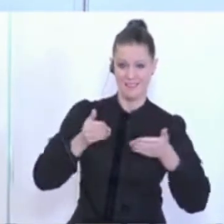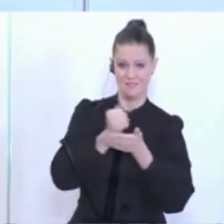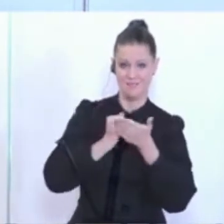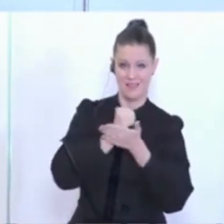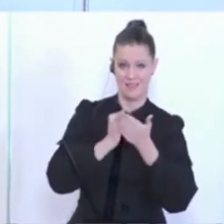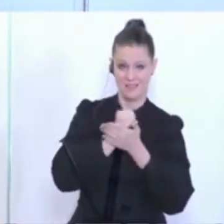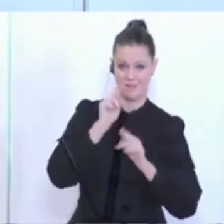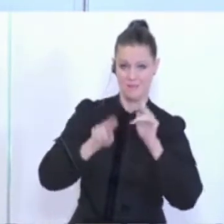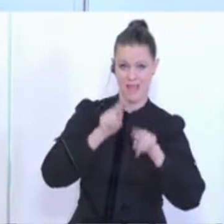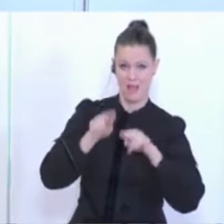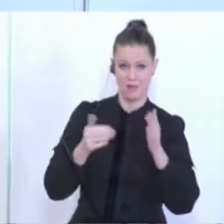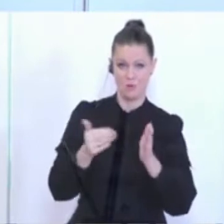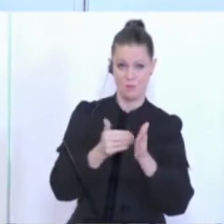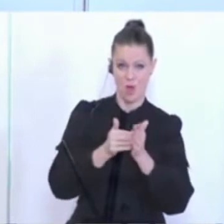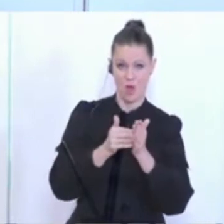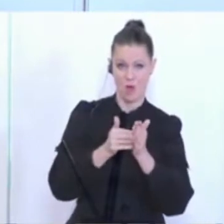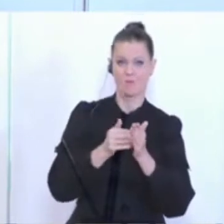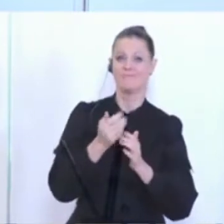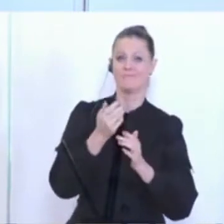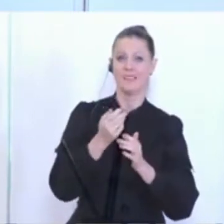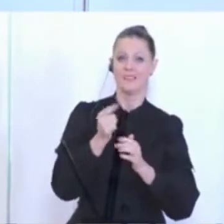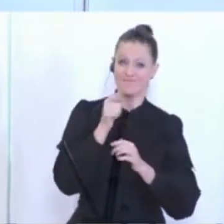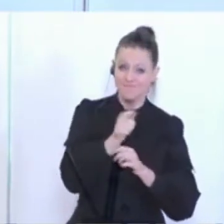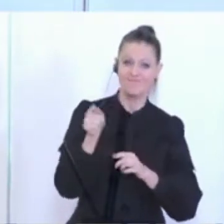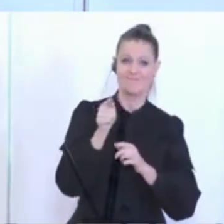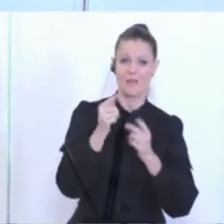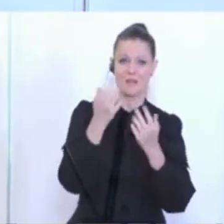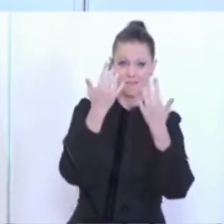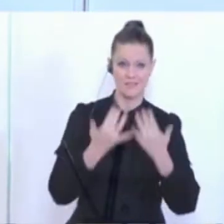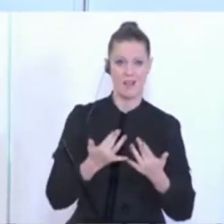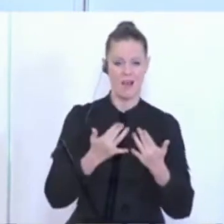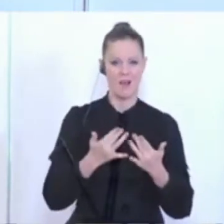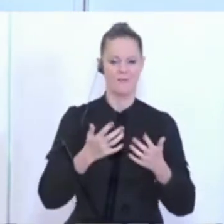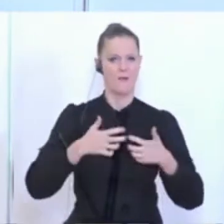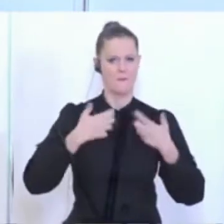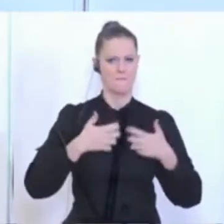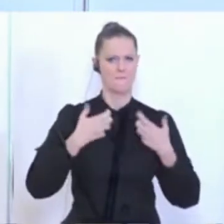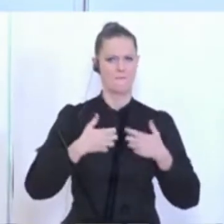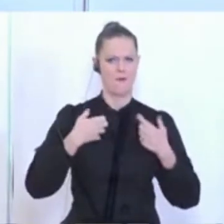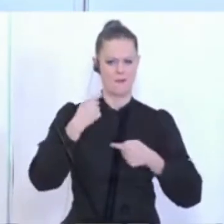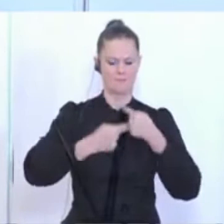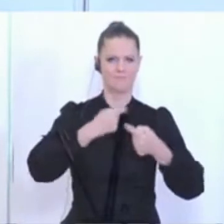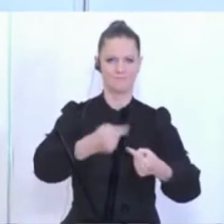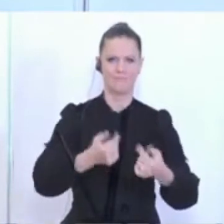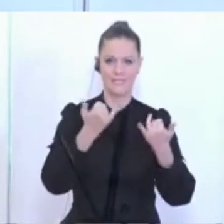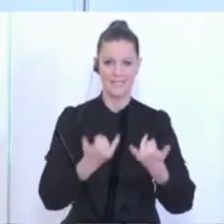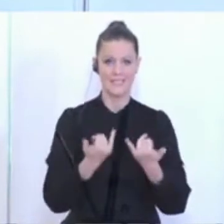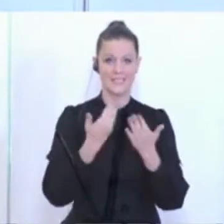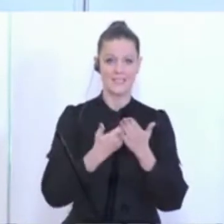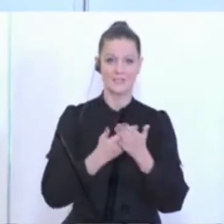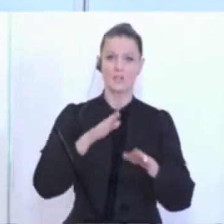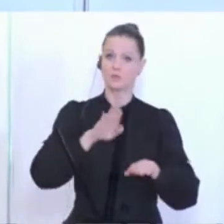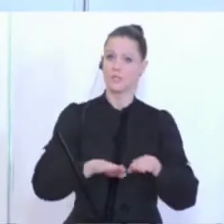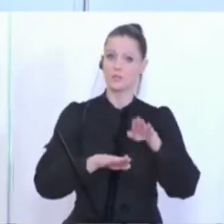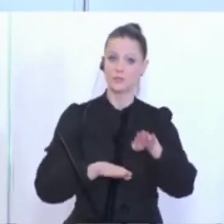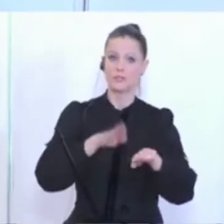medizinisch behandelt werden müssen. Diese Zahlen sind in einem erfreulichen Ausmaß verlaufen, sodass wir jetzt Schritt für Schritt